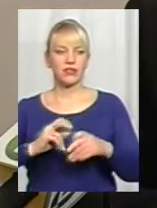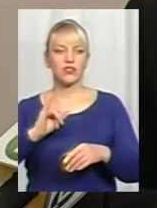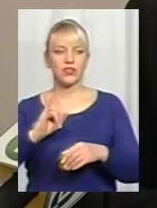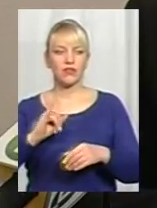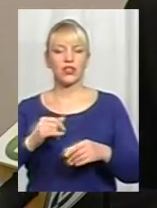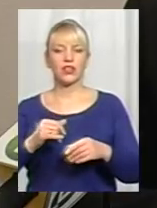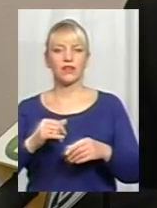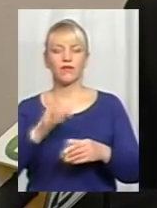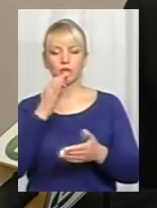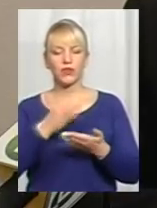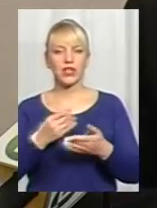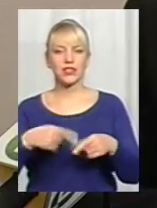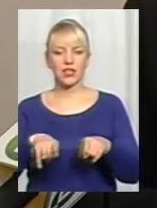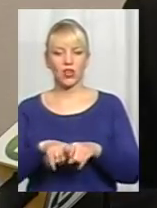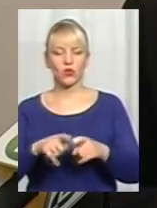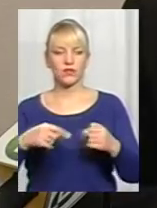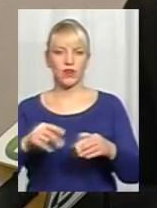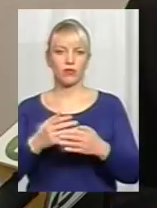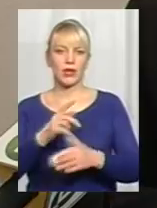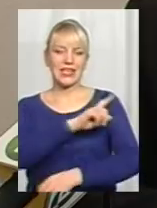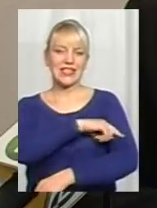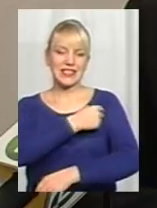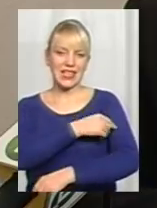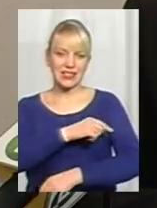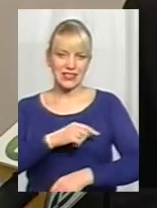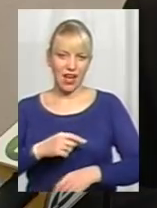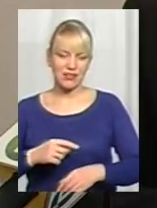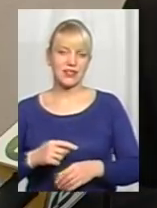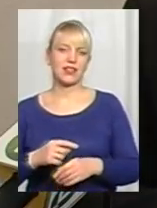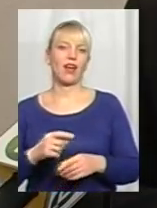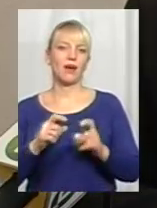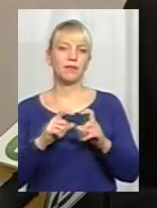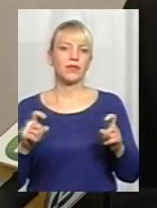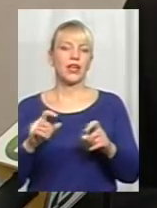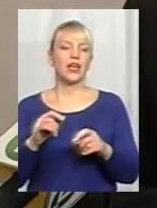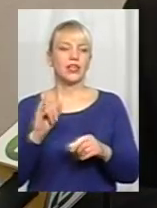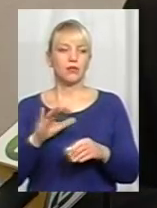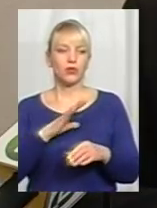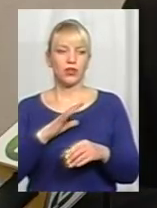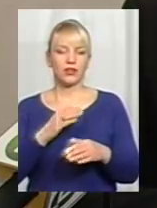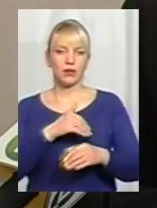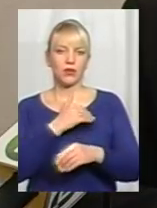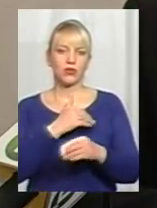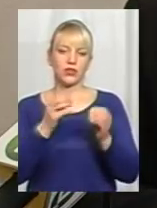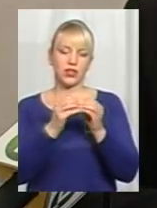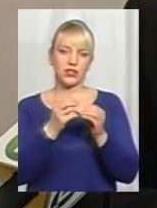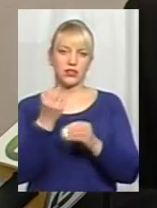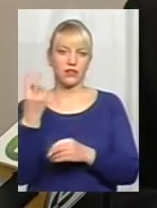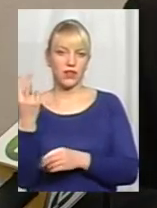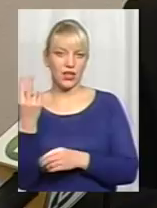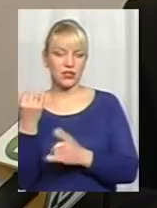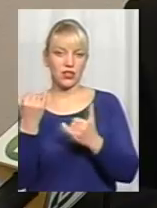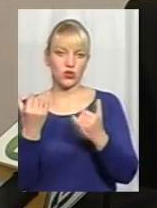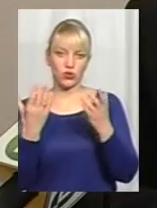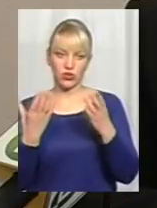дану сферу. Зокрема, у санстанції, як раніше вона називалась, була температура і близько 10-12 градусів. На